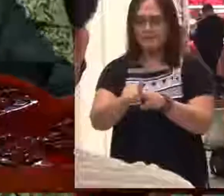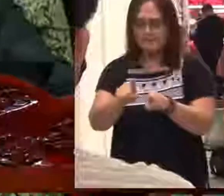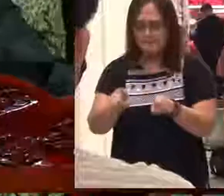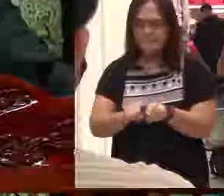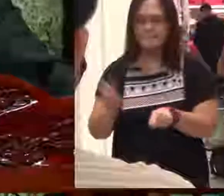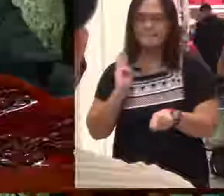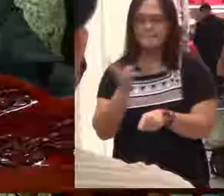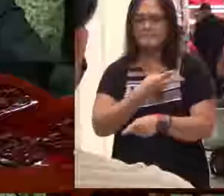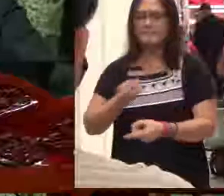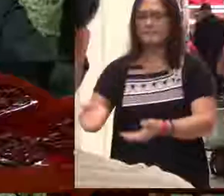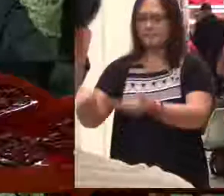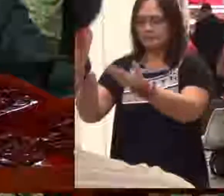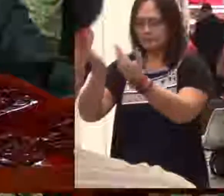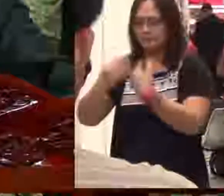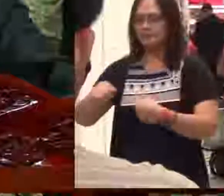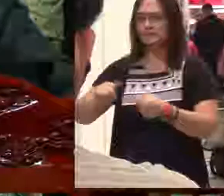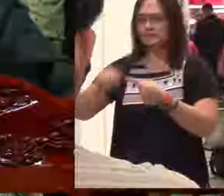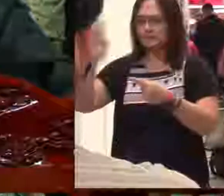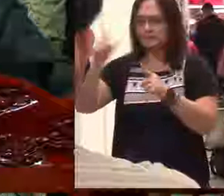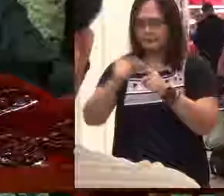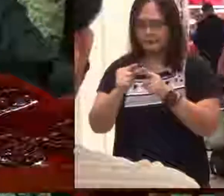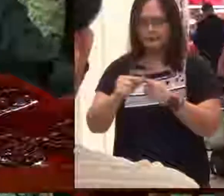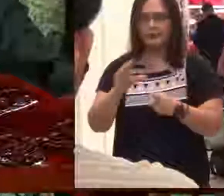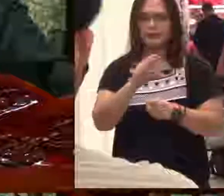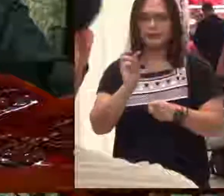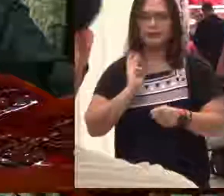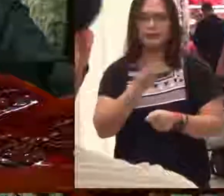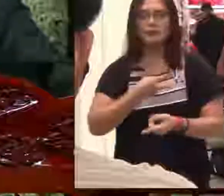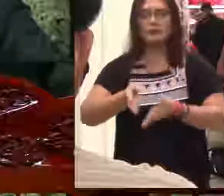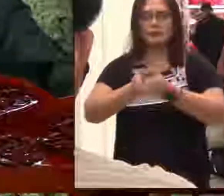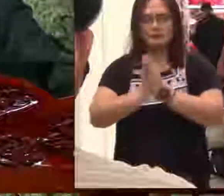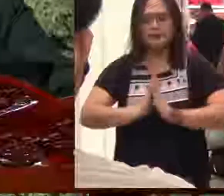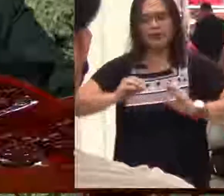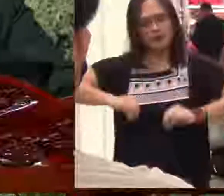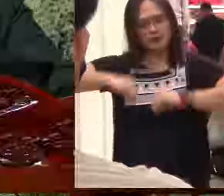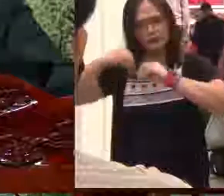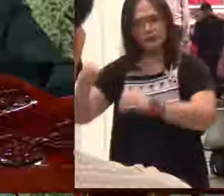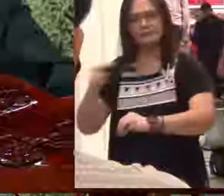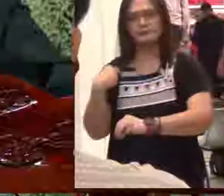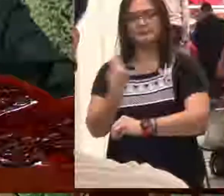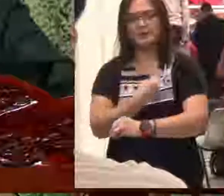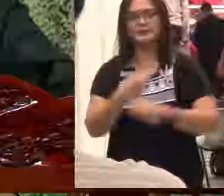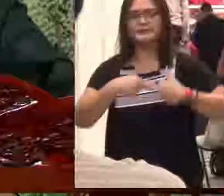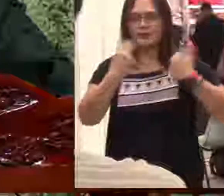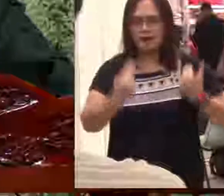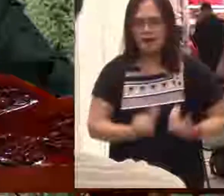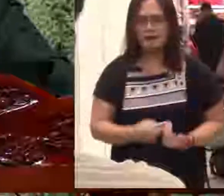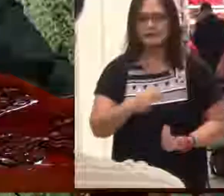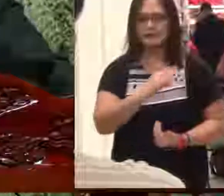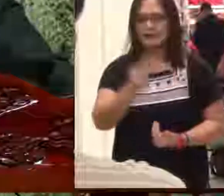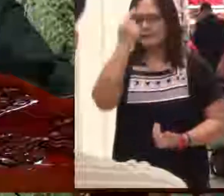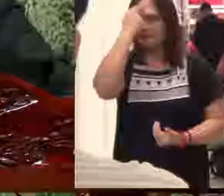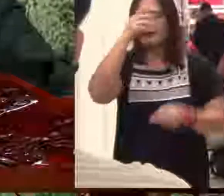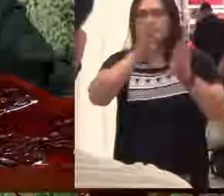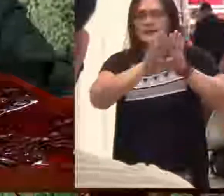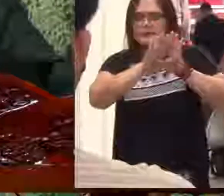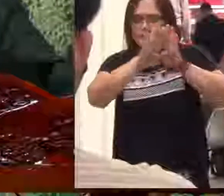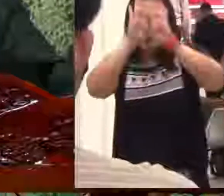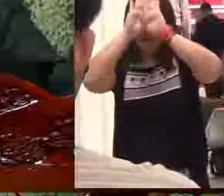Dalangin namin Panginoon na bigyan niyo kami ng mga puso at isip na bukas sa iyong katotohanan.